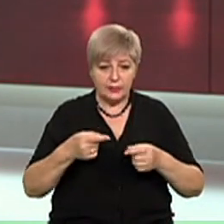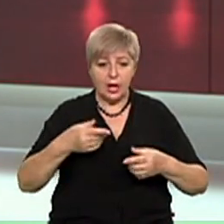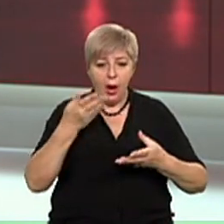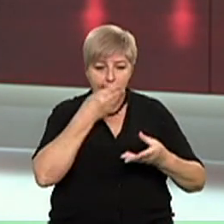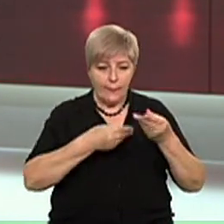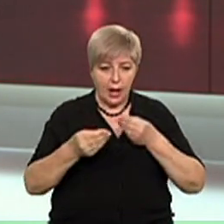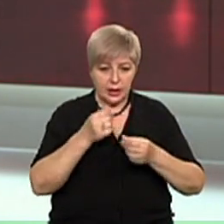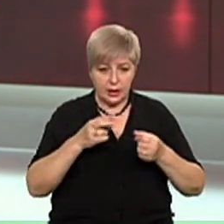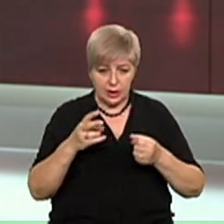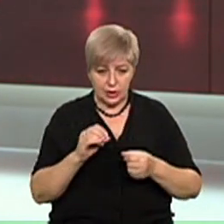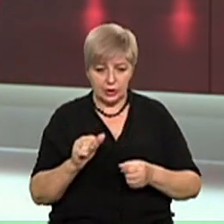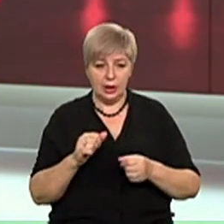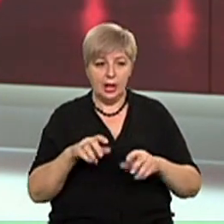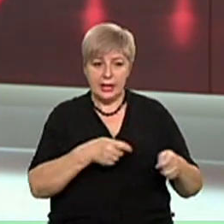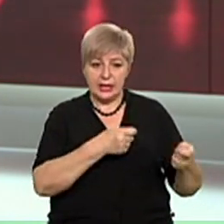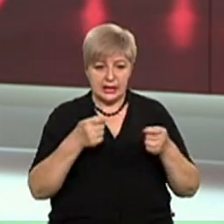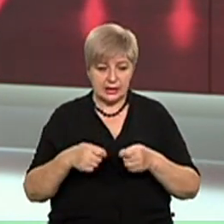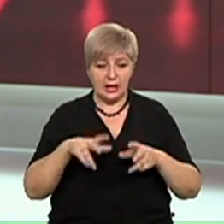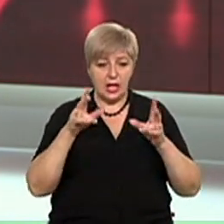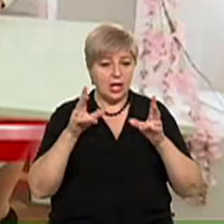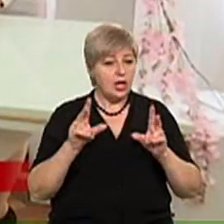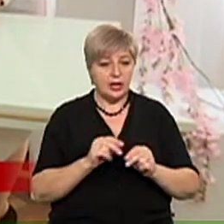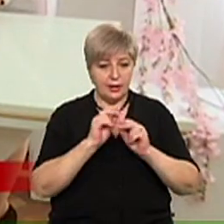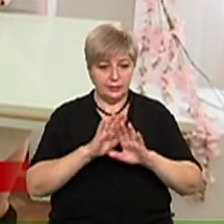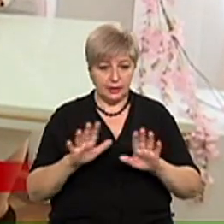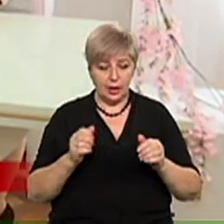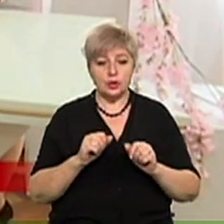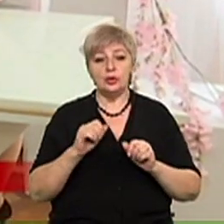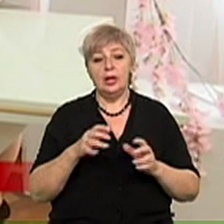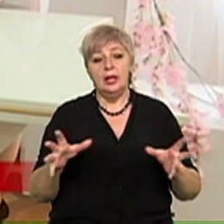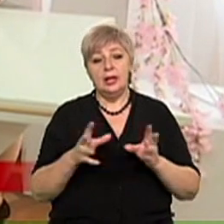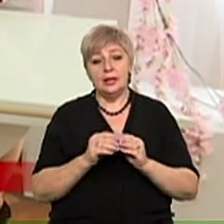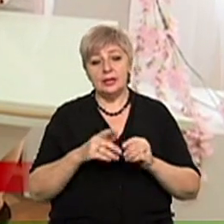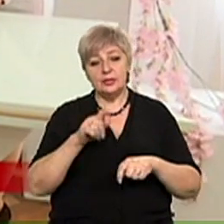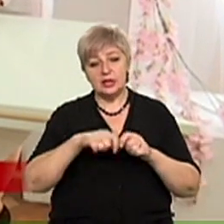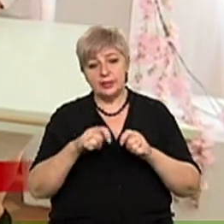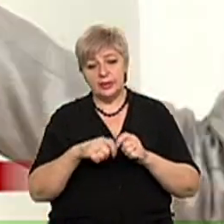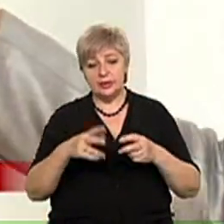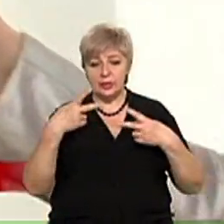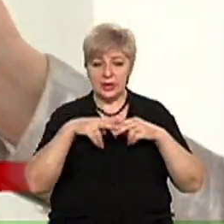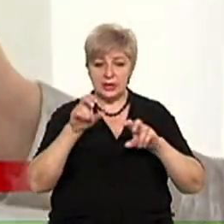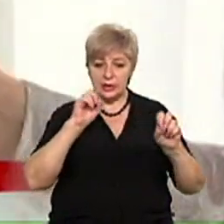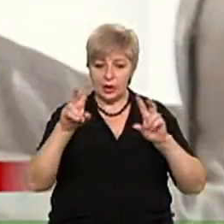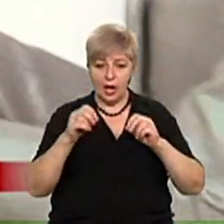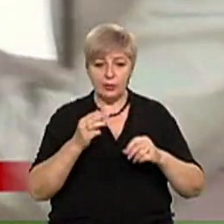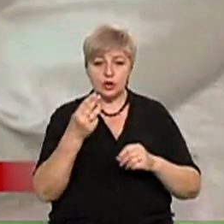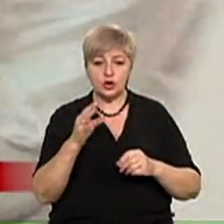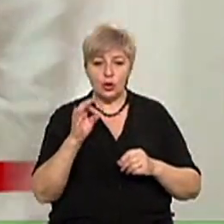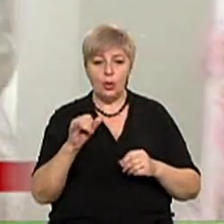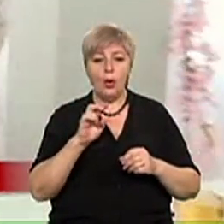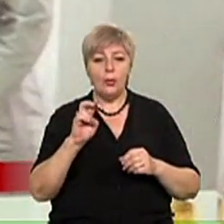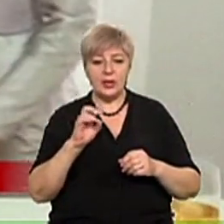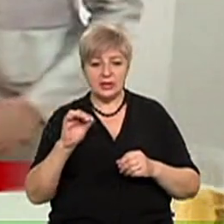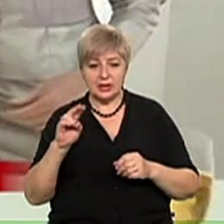Наші колеги у гранях спробують спростувати міфи разом з експертами та зірками українського шоу-бізнесу. На